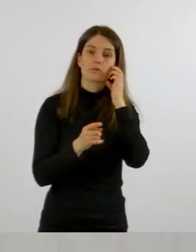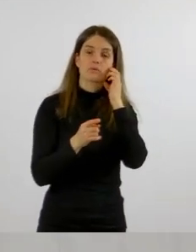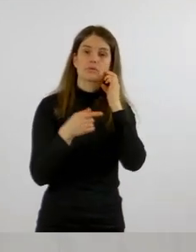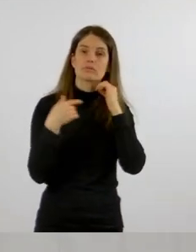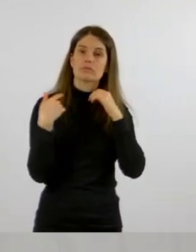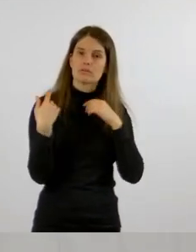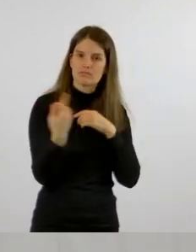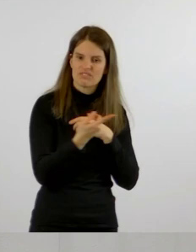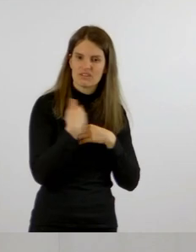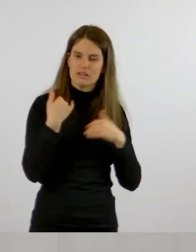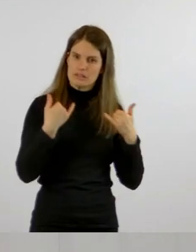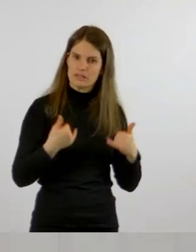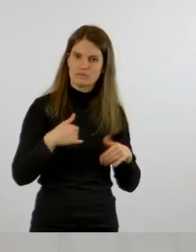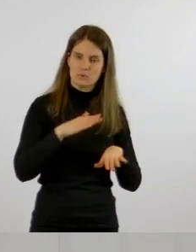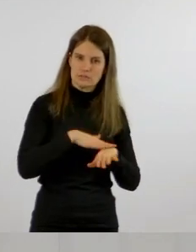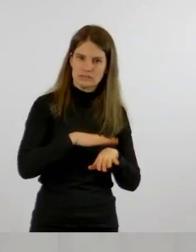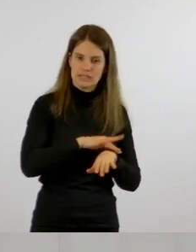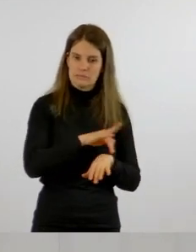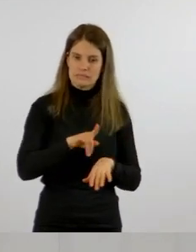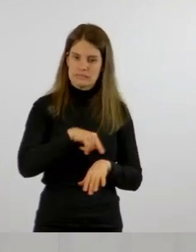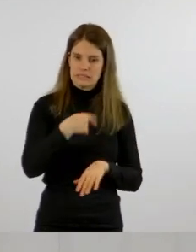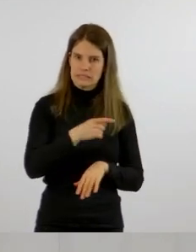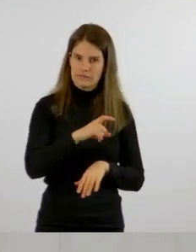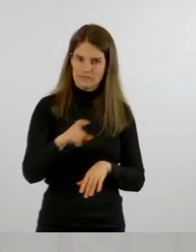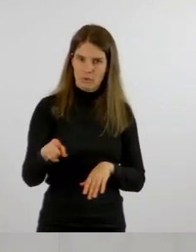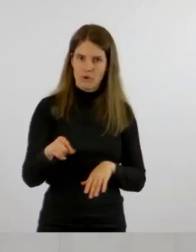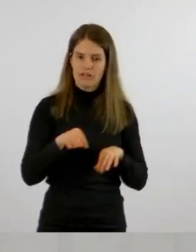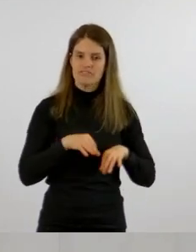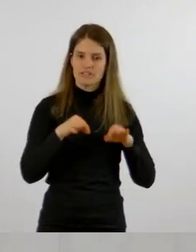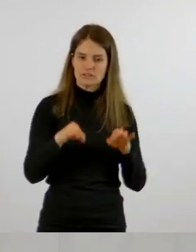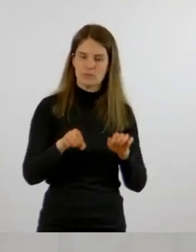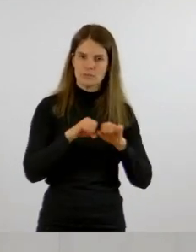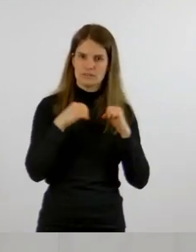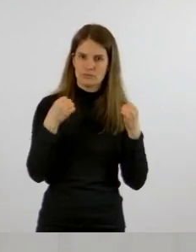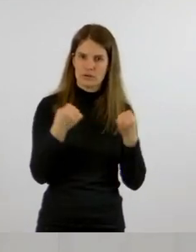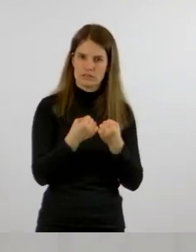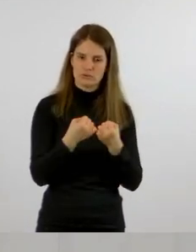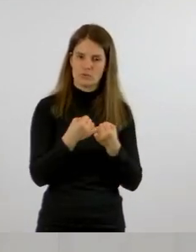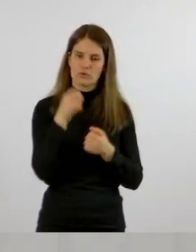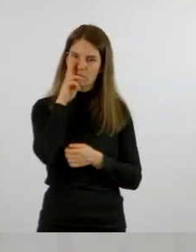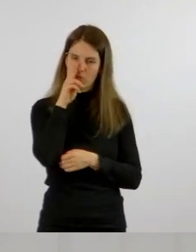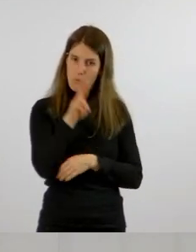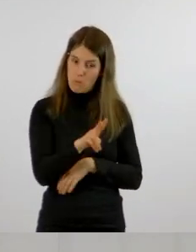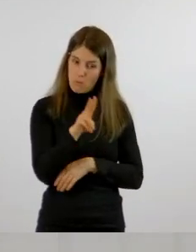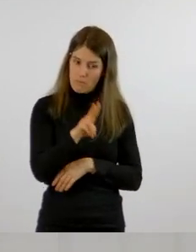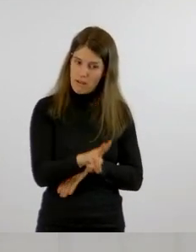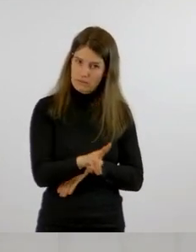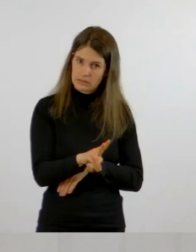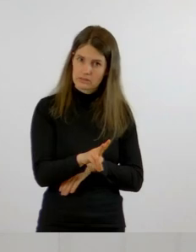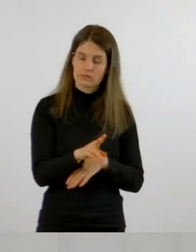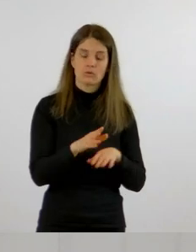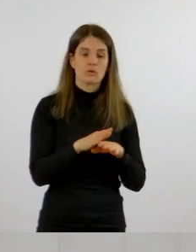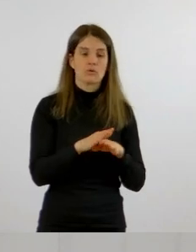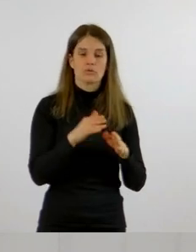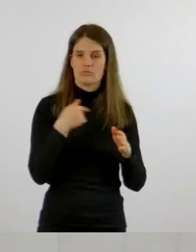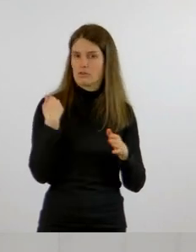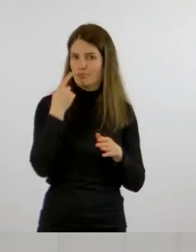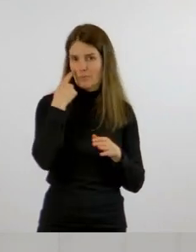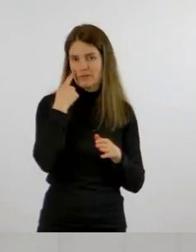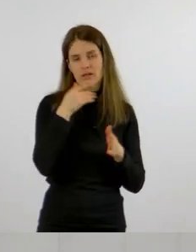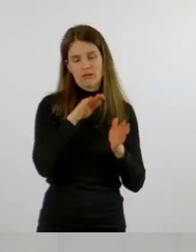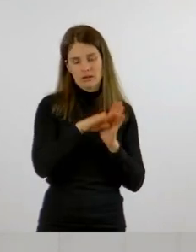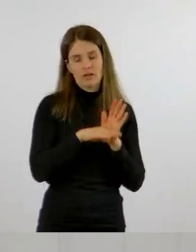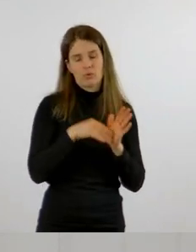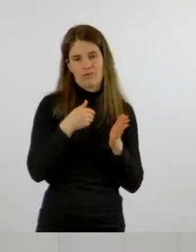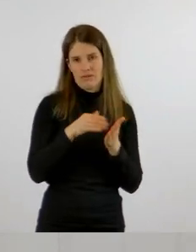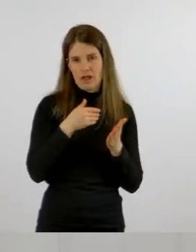Woche zu beobachten. Im Moment führen wir diese Regelung noch fort und